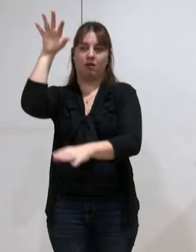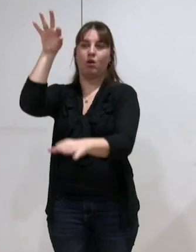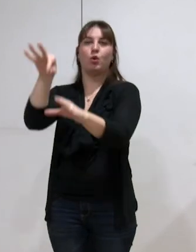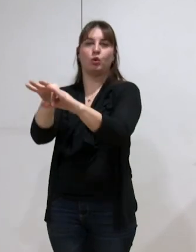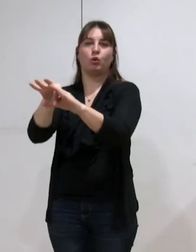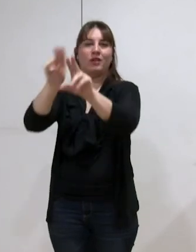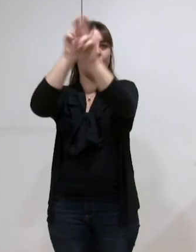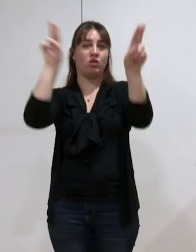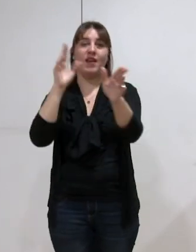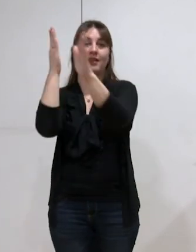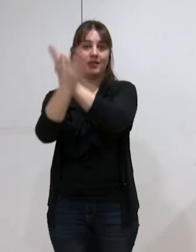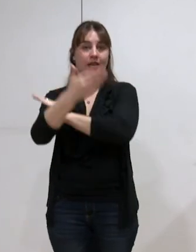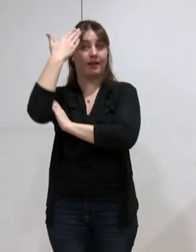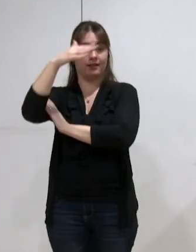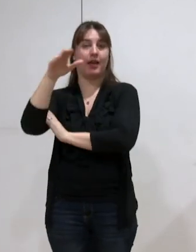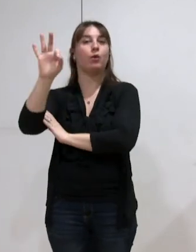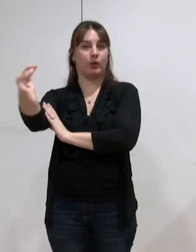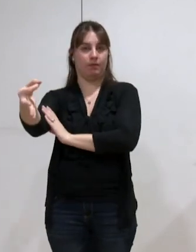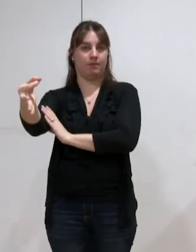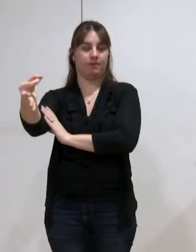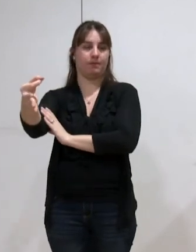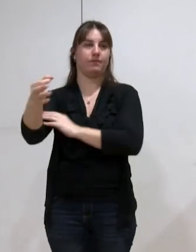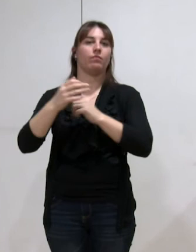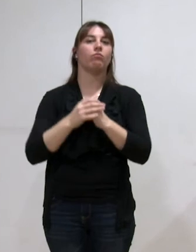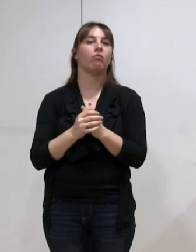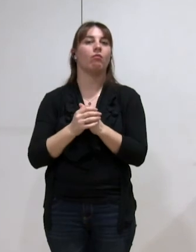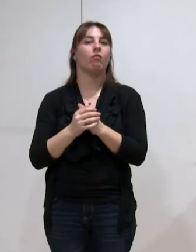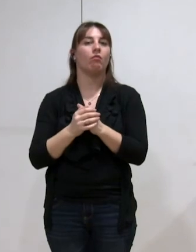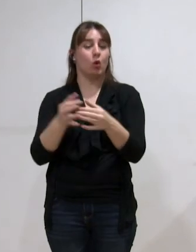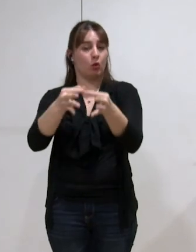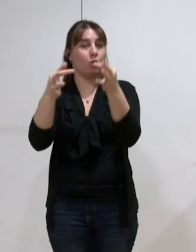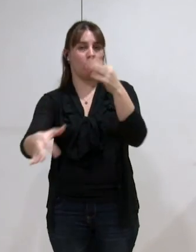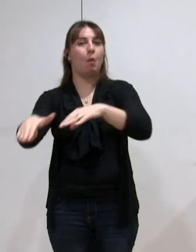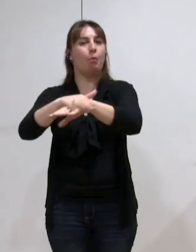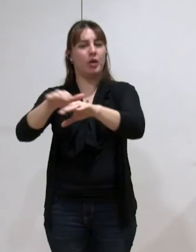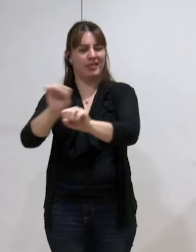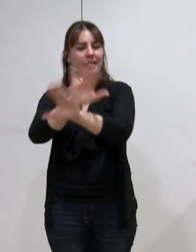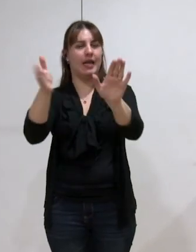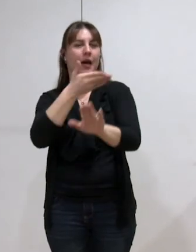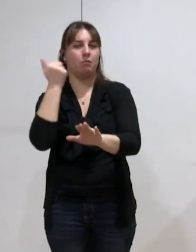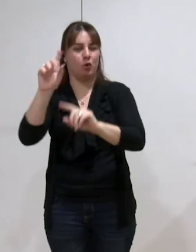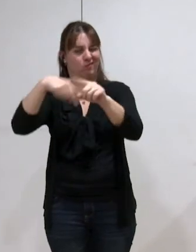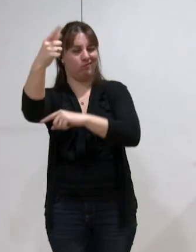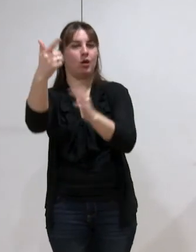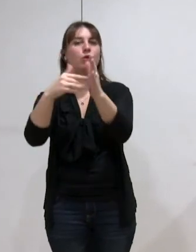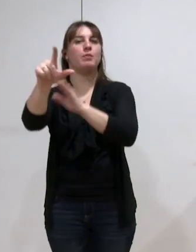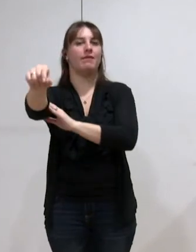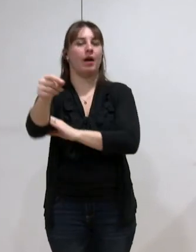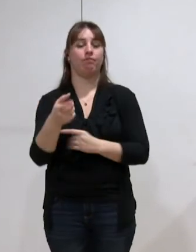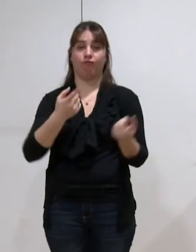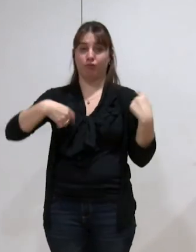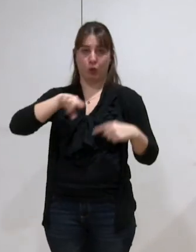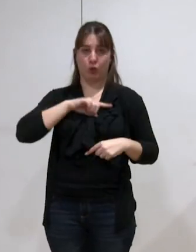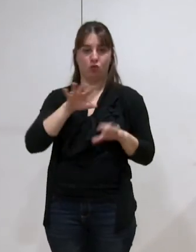universel direct qui permettra une clarté politique et le choix que nous avons fait